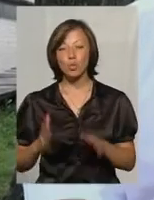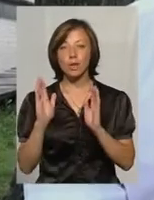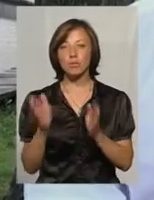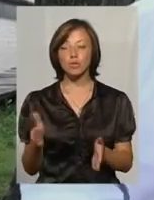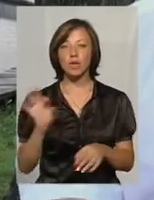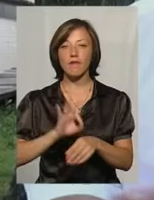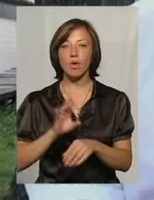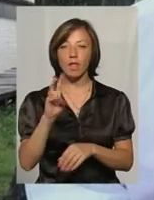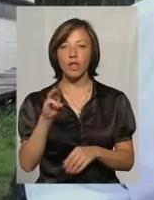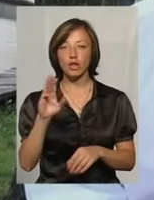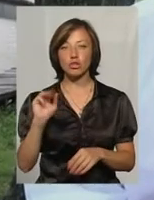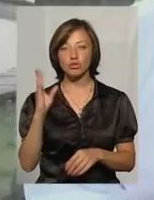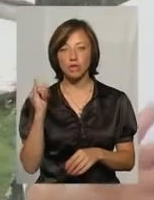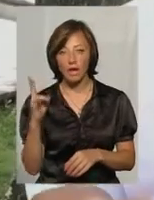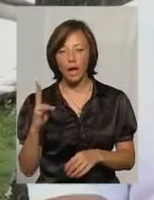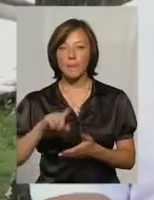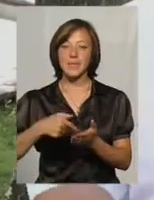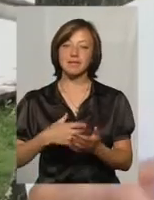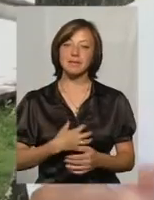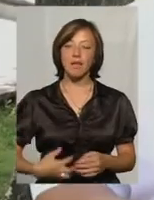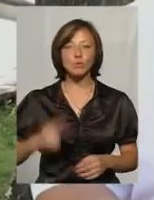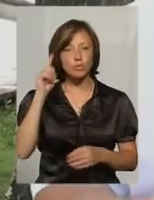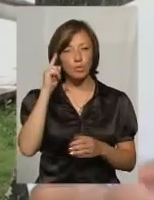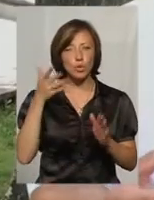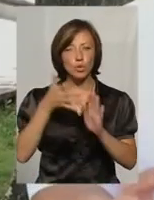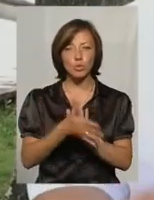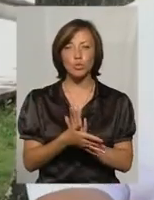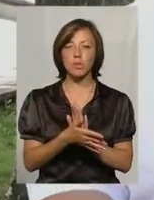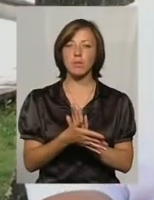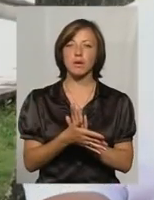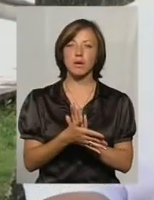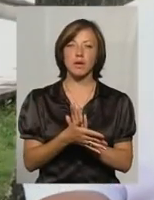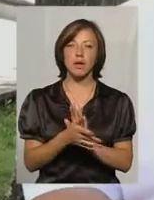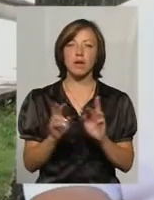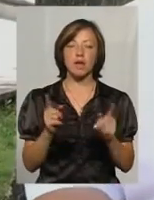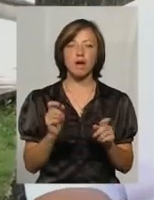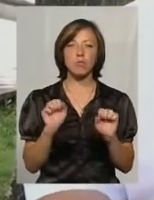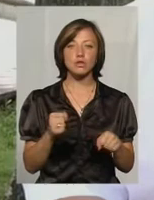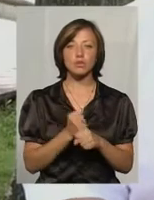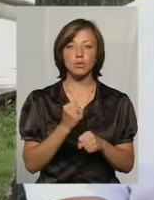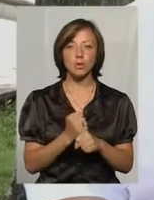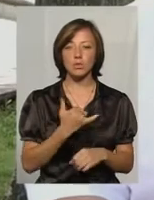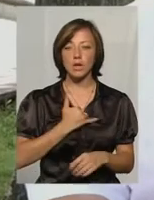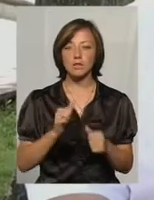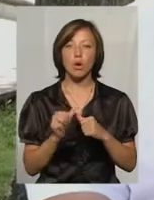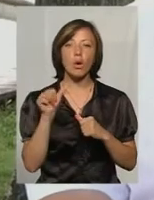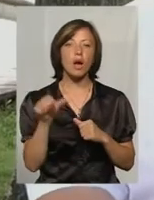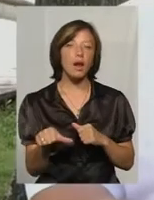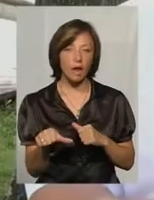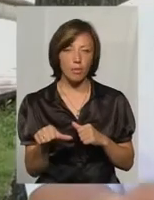хворі з Нітішина і місто Славута. Продумуємо, я можу зробити в нас окремо